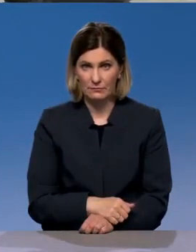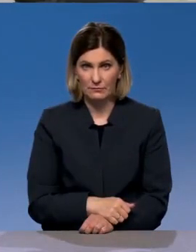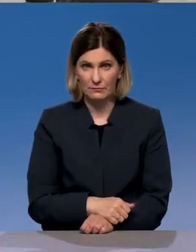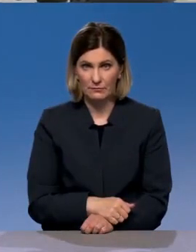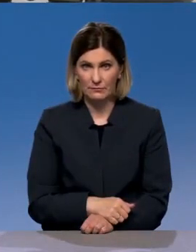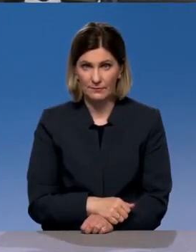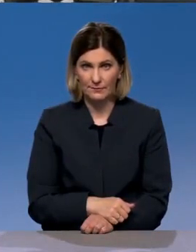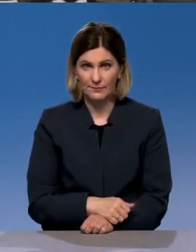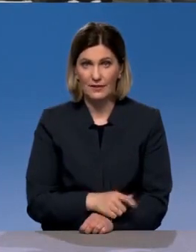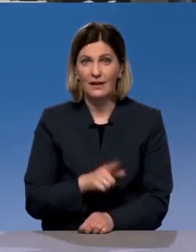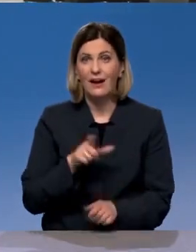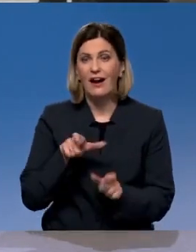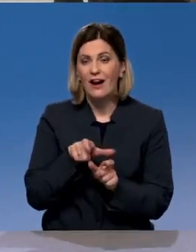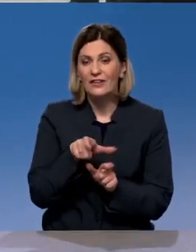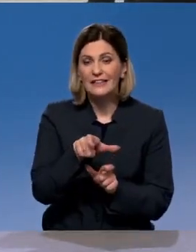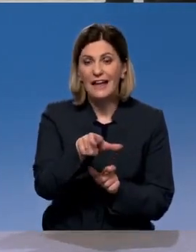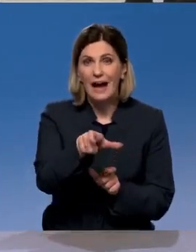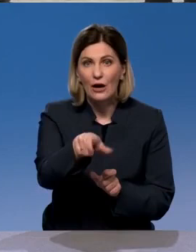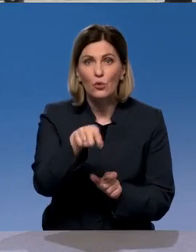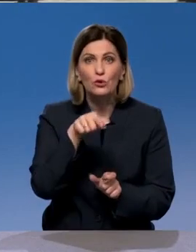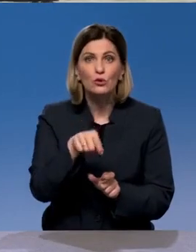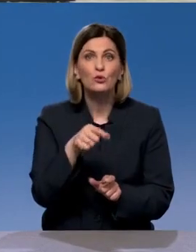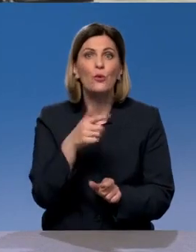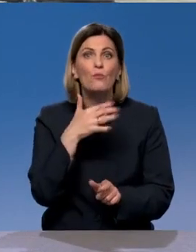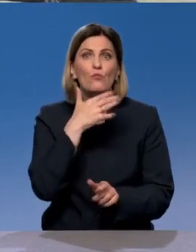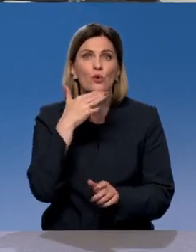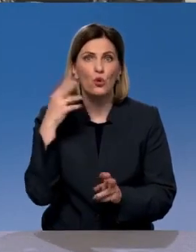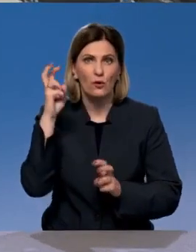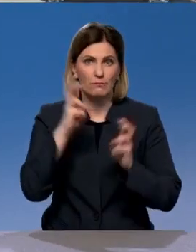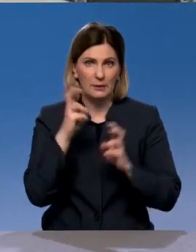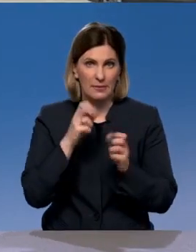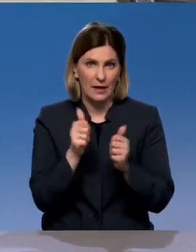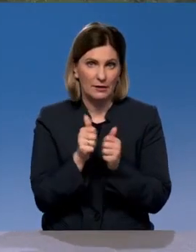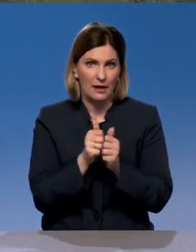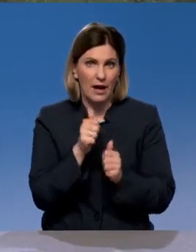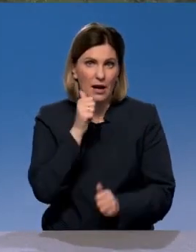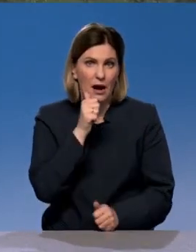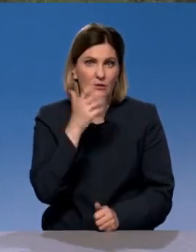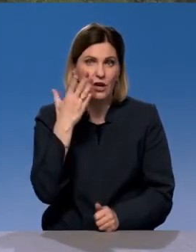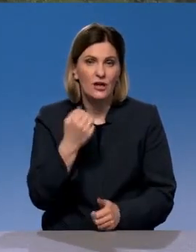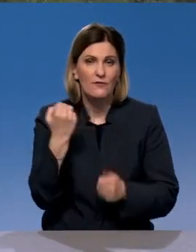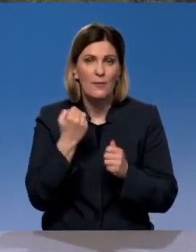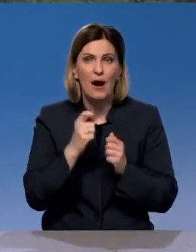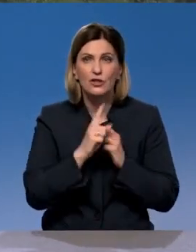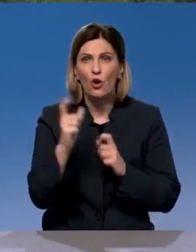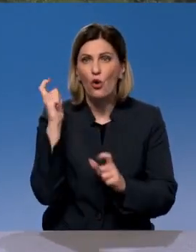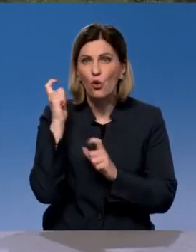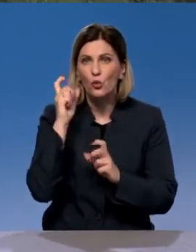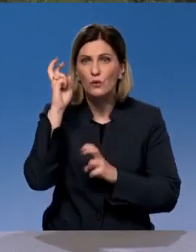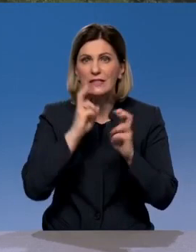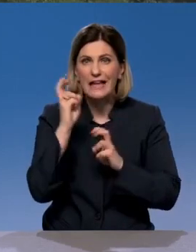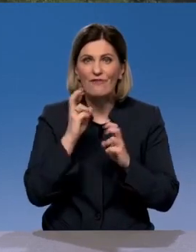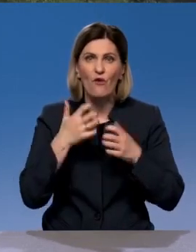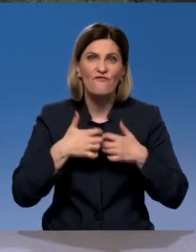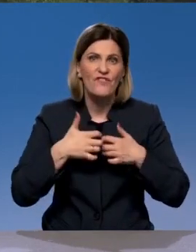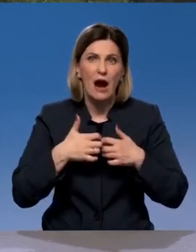Вдоль этой дороги расположено более сотни предприятий. Ежедневно нескончаемый поток машин везет грузы с заводов и фабрик.